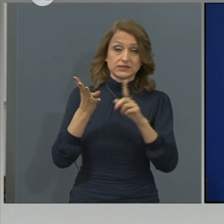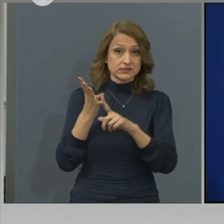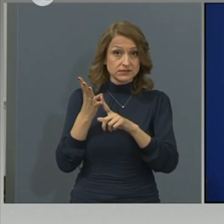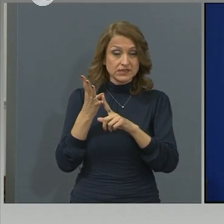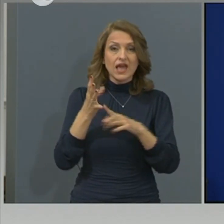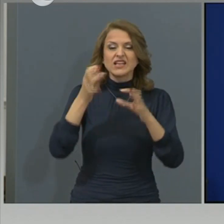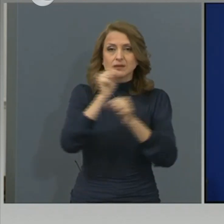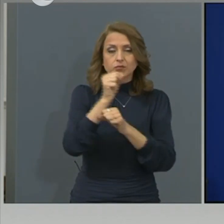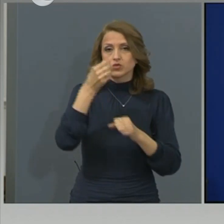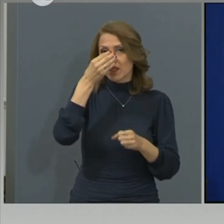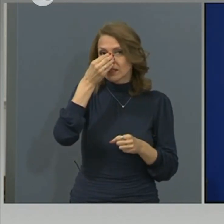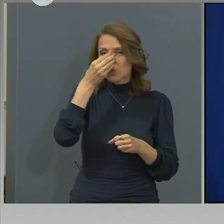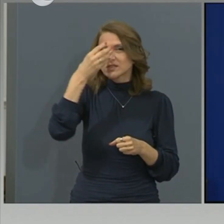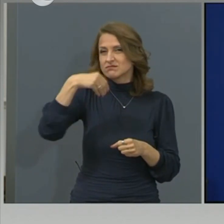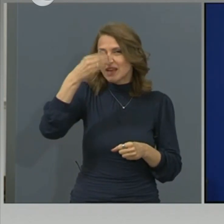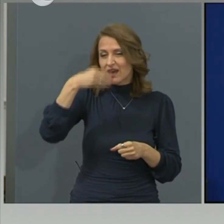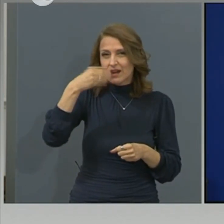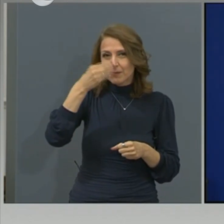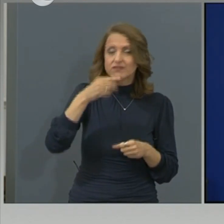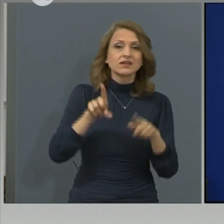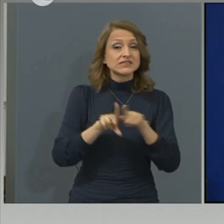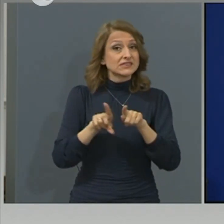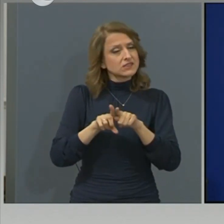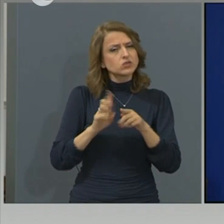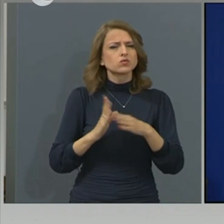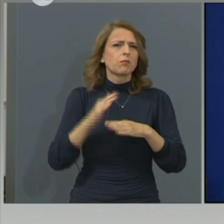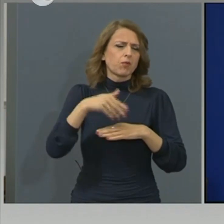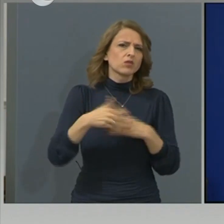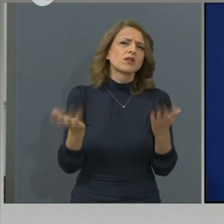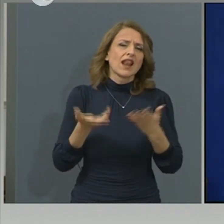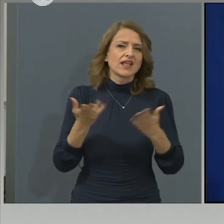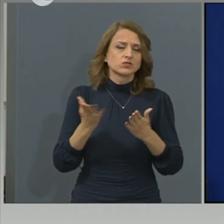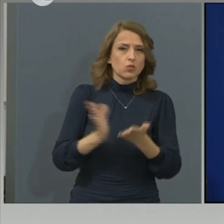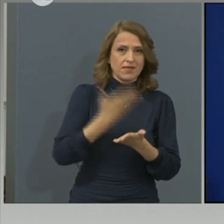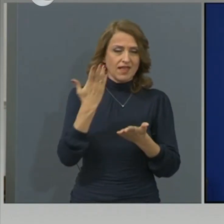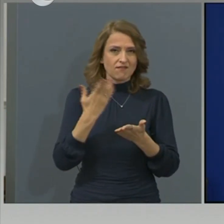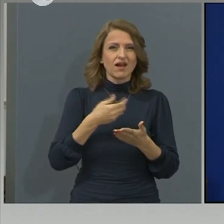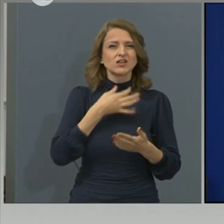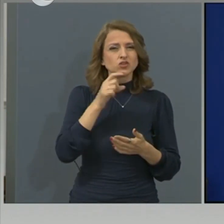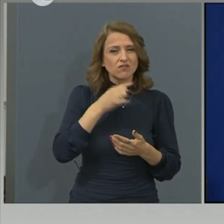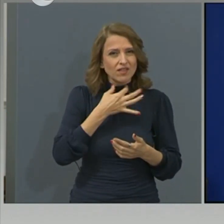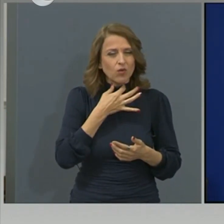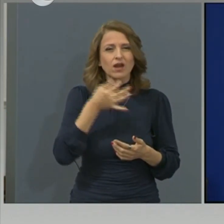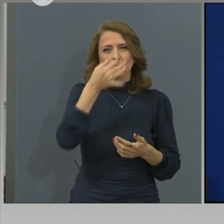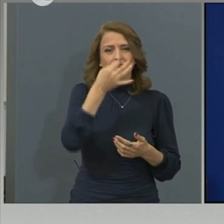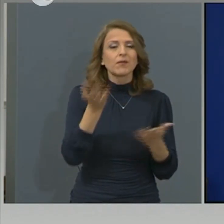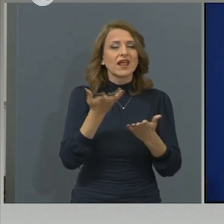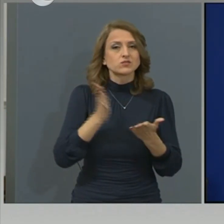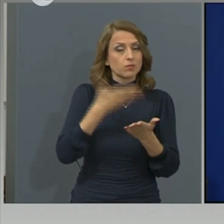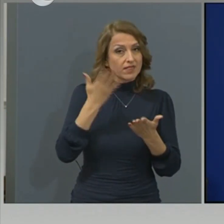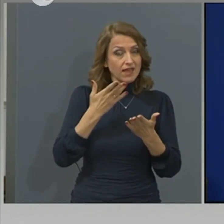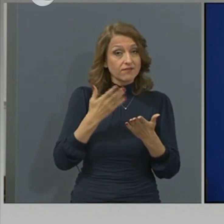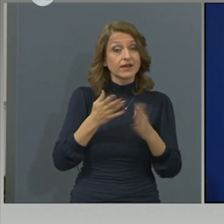запушване носа и секреция от носа, който също преодоляваме за кратко време и не е чак толкова впечатлителен. Правен и